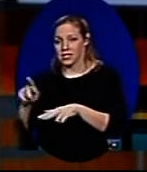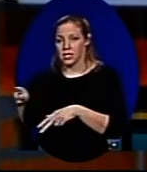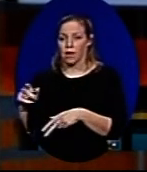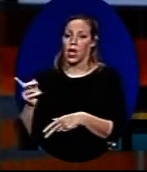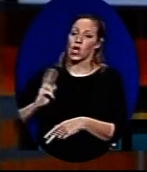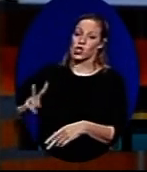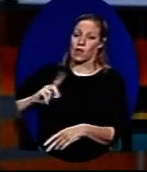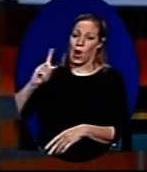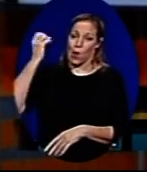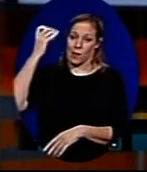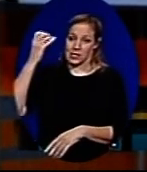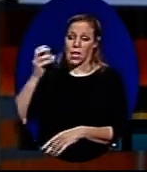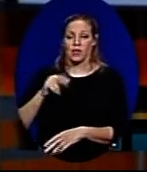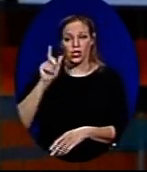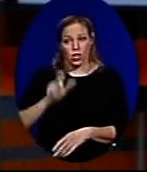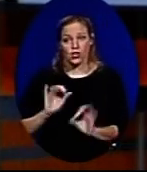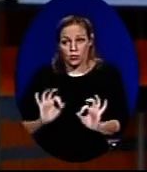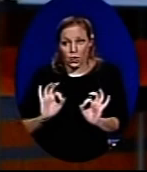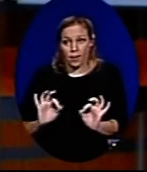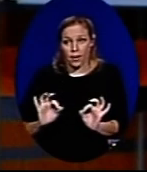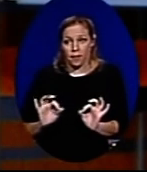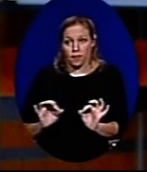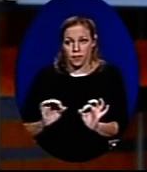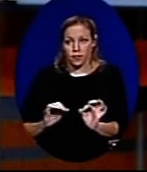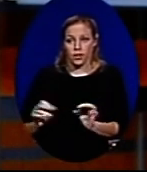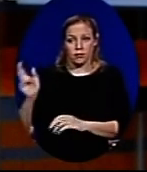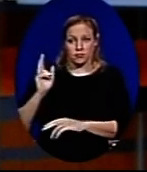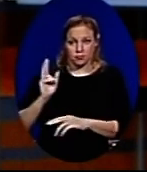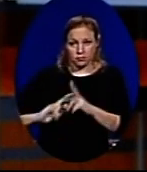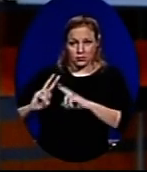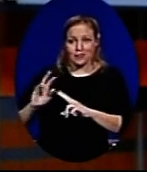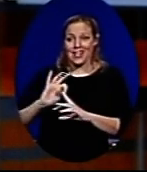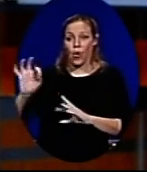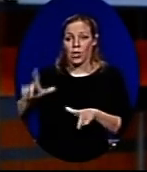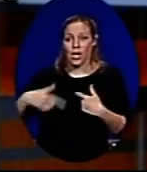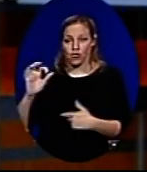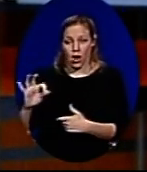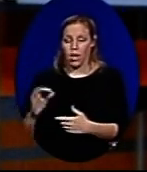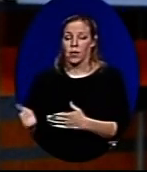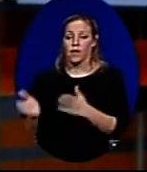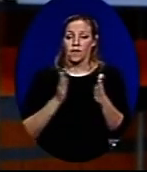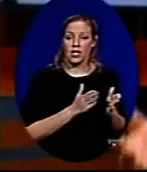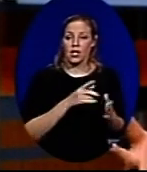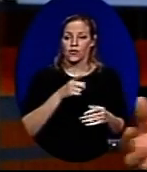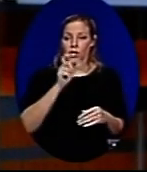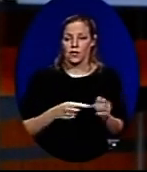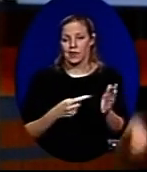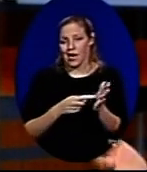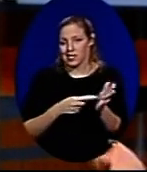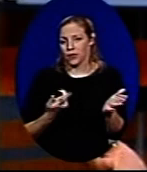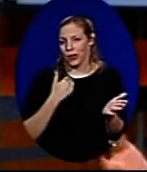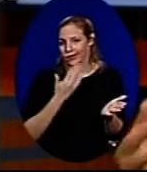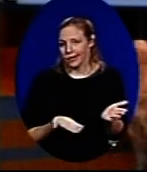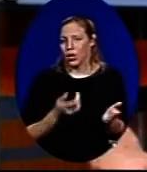הוא לא סובל, הוא סתם ממציא. ויש אנשים שזה באמת סובה את איכות חייהם, לבין כאלו שבאמת מתוך מניעים פסולים